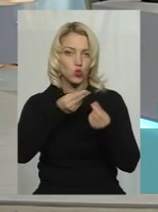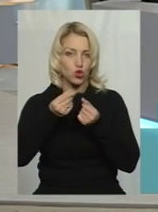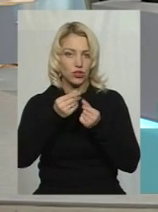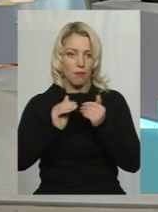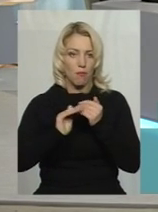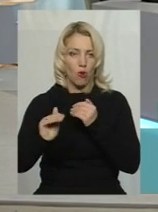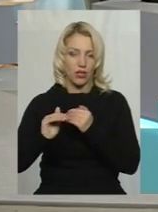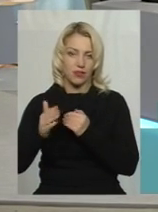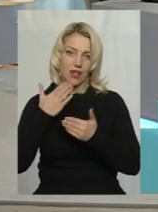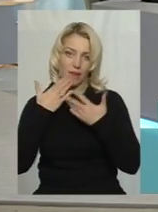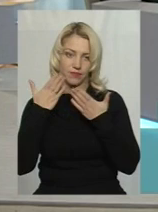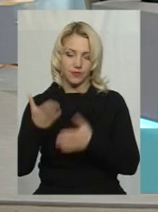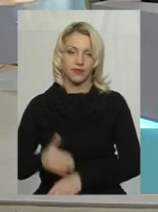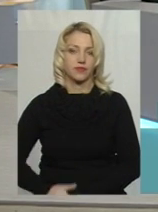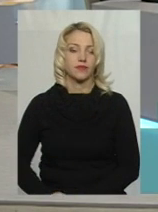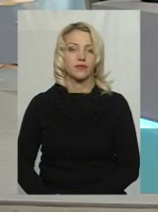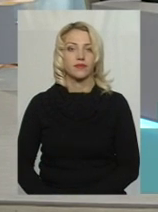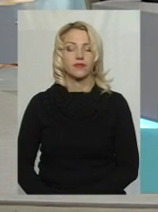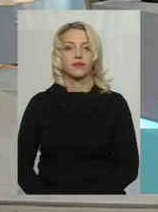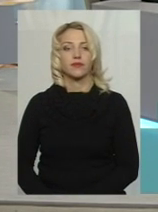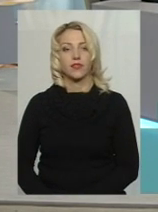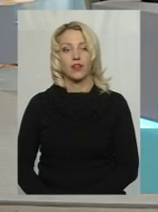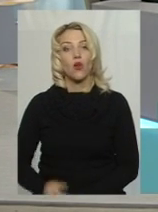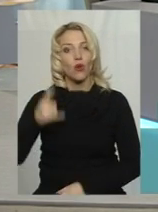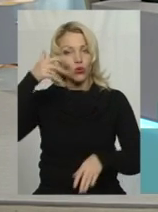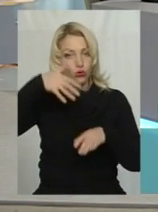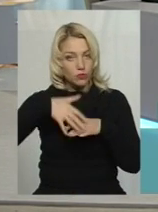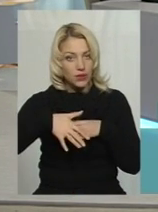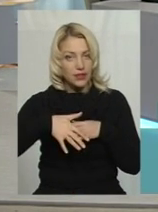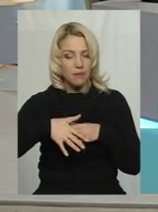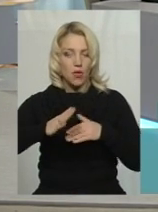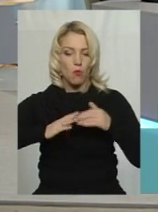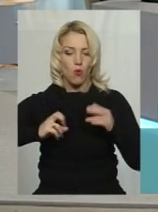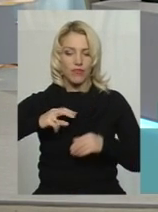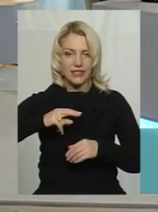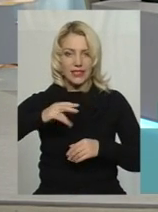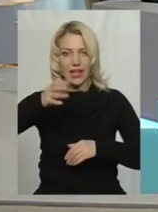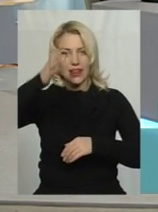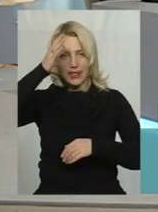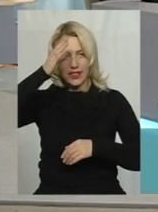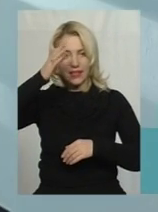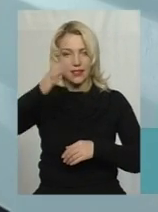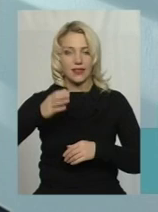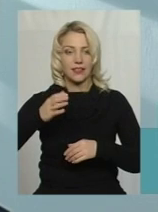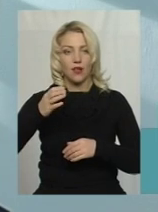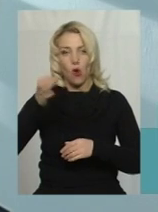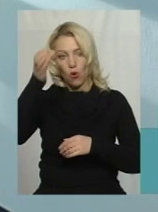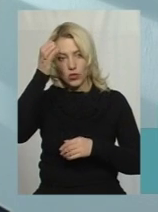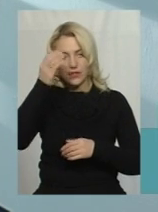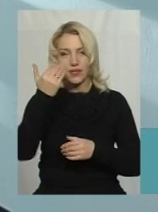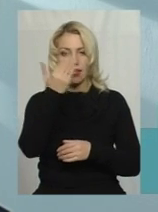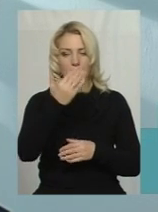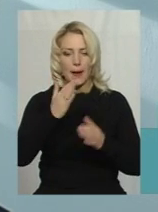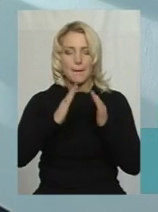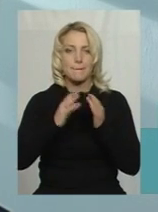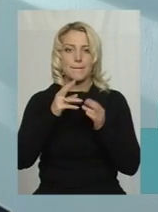Дякуємо за запитання. Дуже, розумієте, професійно-технічна освіта і їх майнові комплекси належать